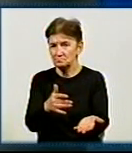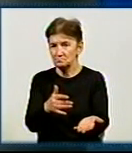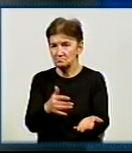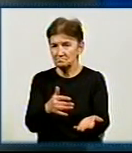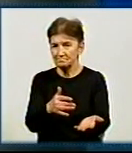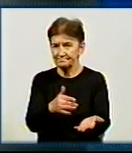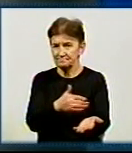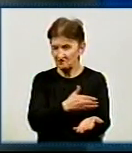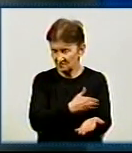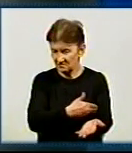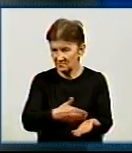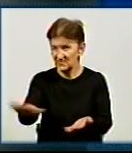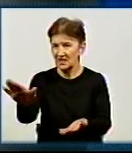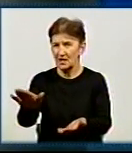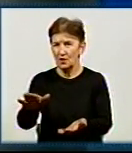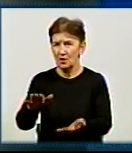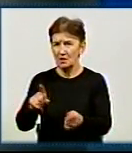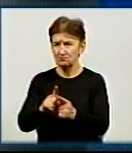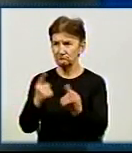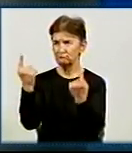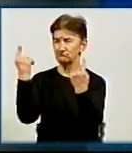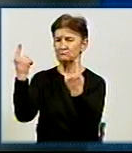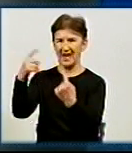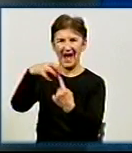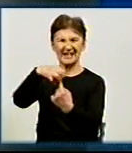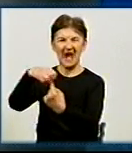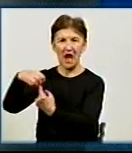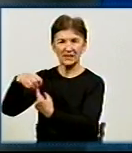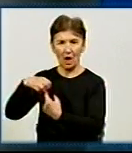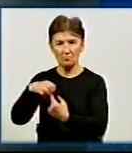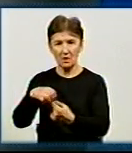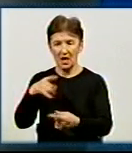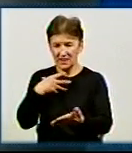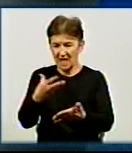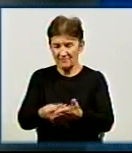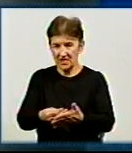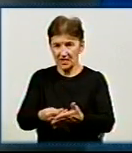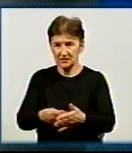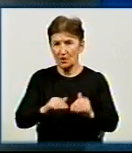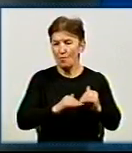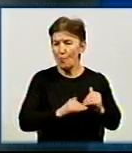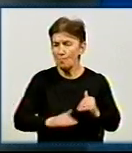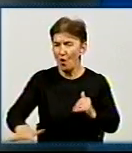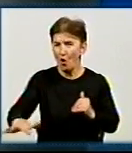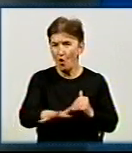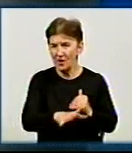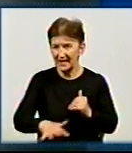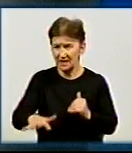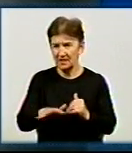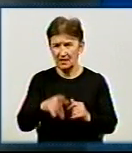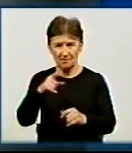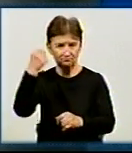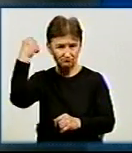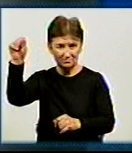рукавичку грандам, команда обіграла на власному полі, за грою обіграла команда, обіграла